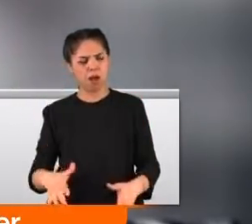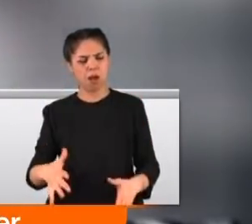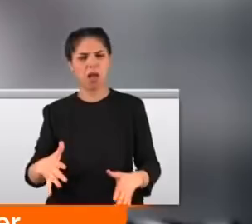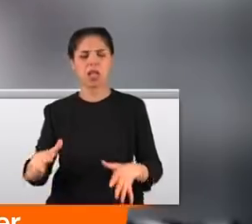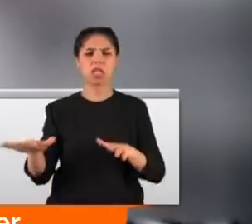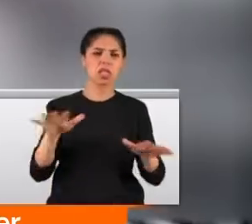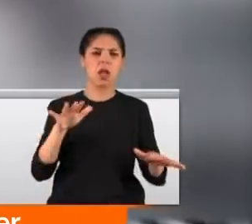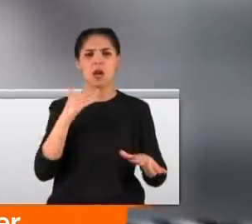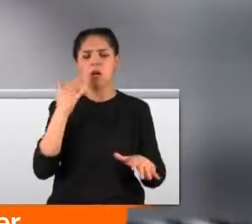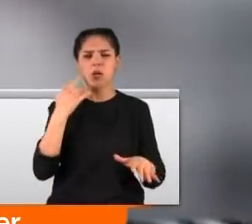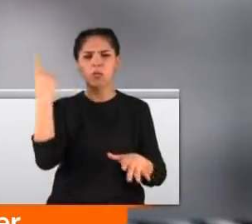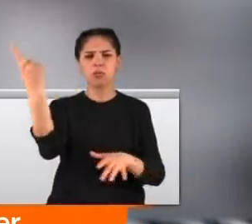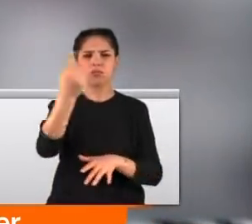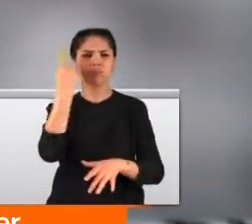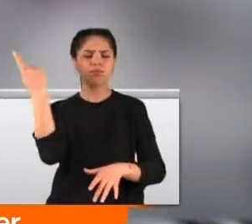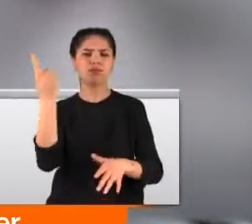dengesini kaybetti.